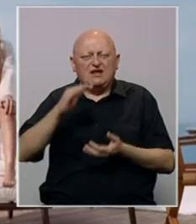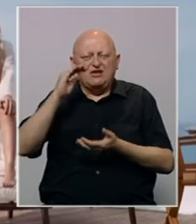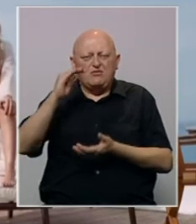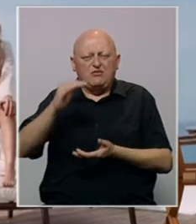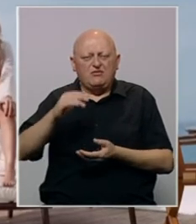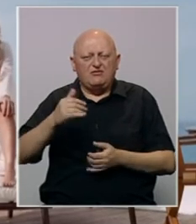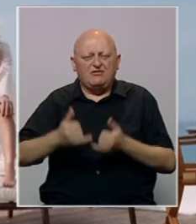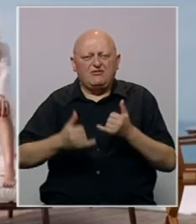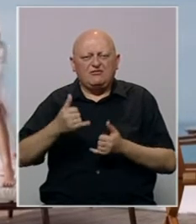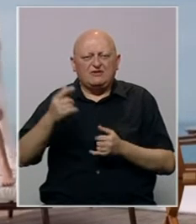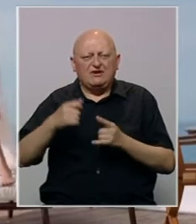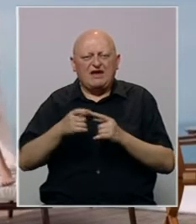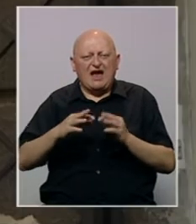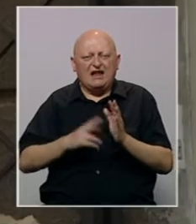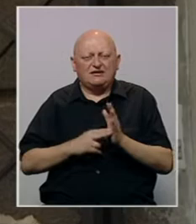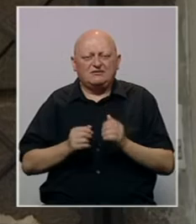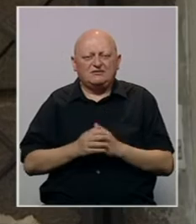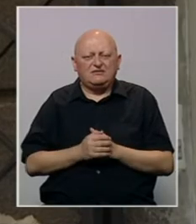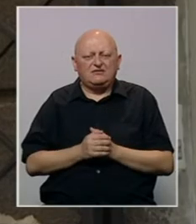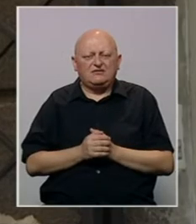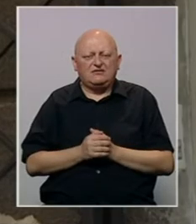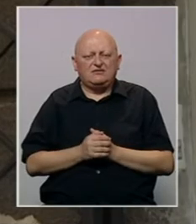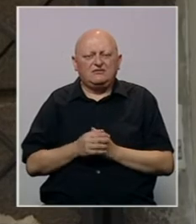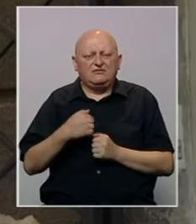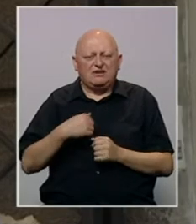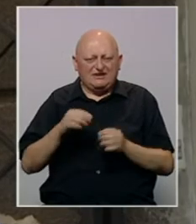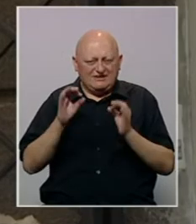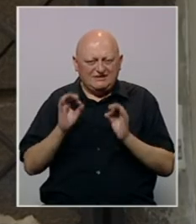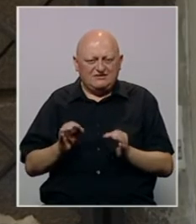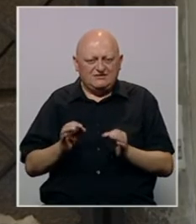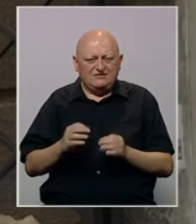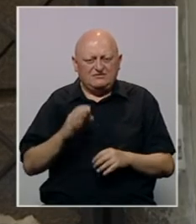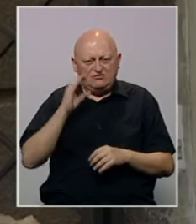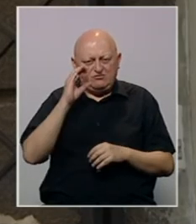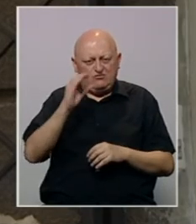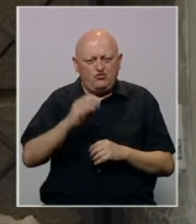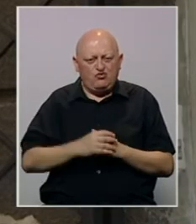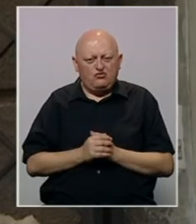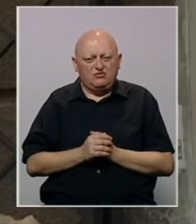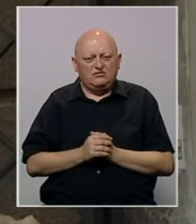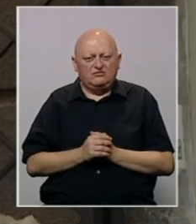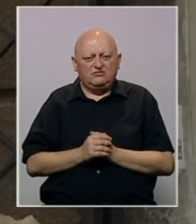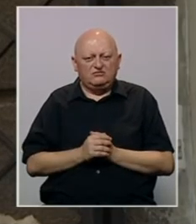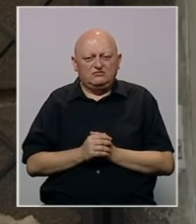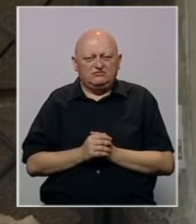ovogodišnjem festivalu u Kanu. Ja sam sigurna da publika već